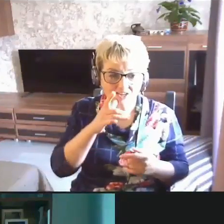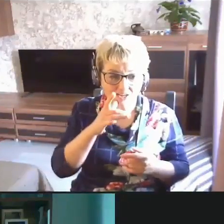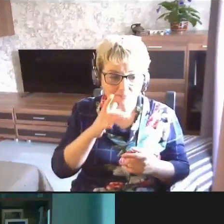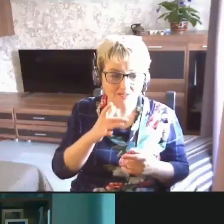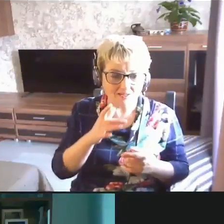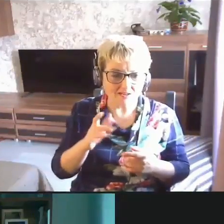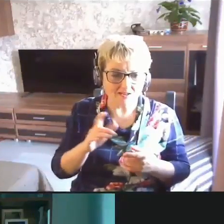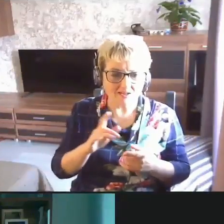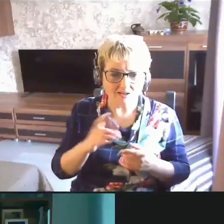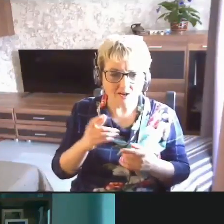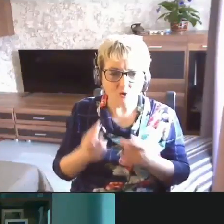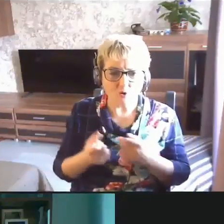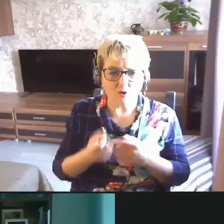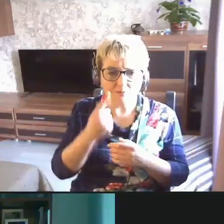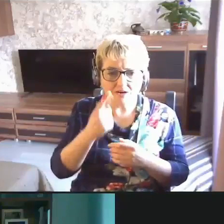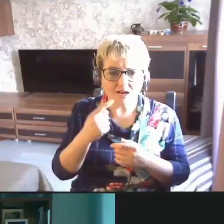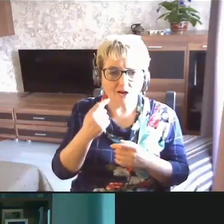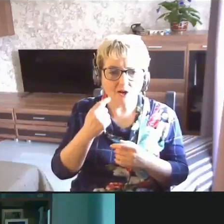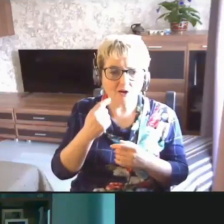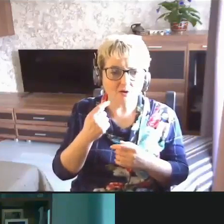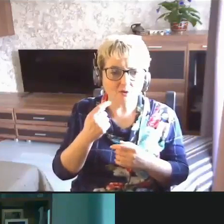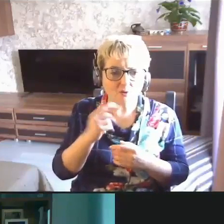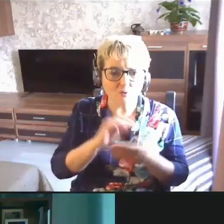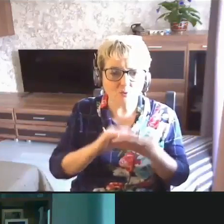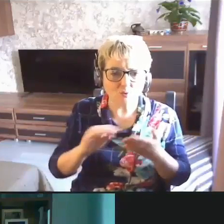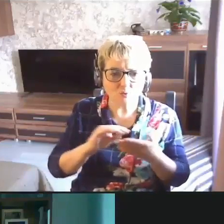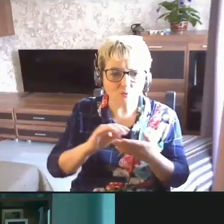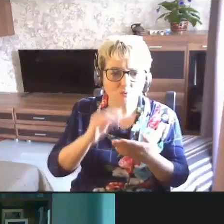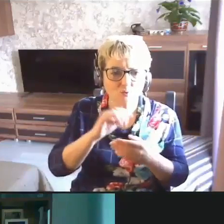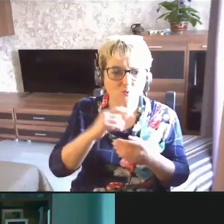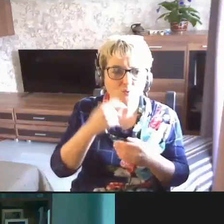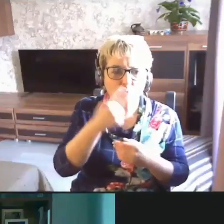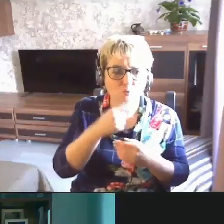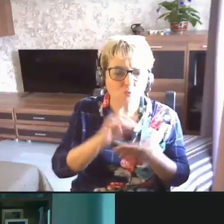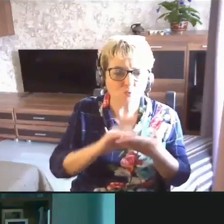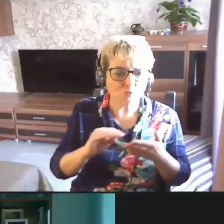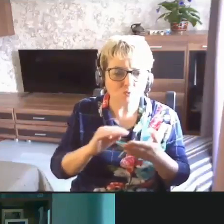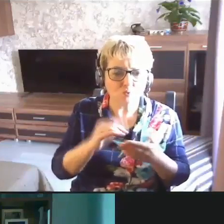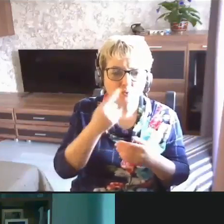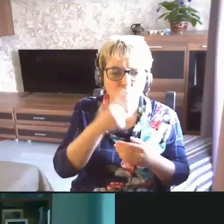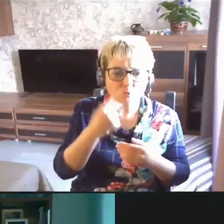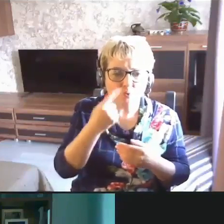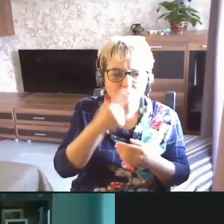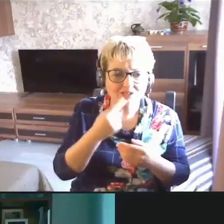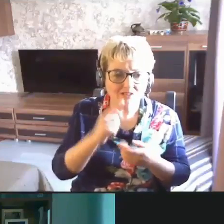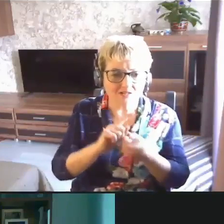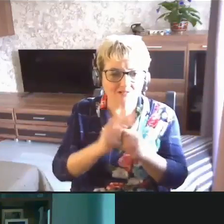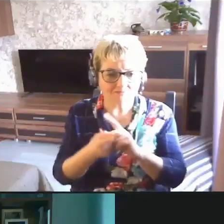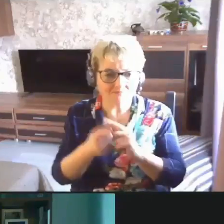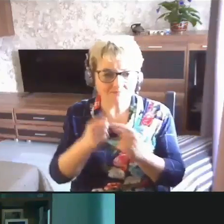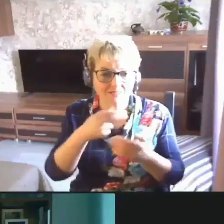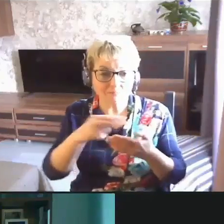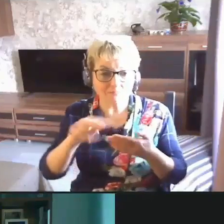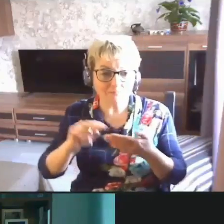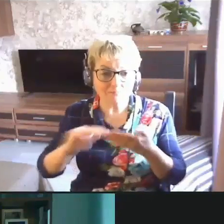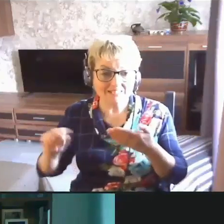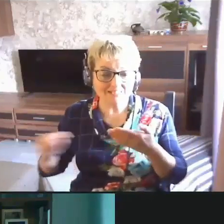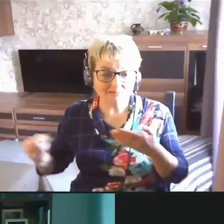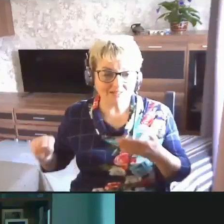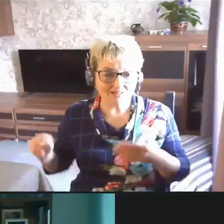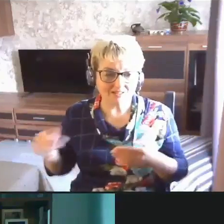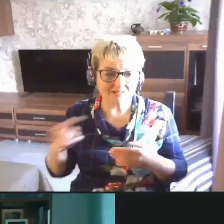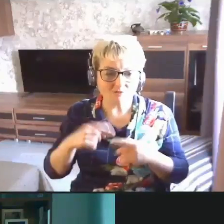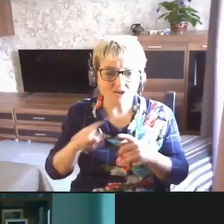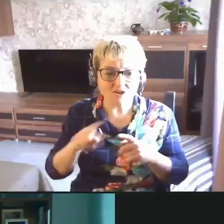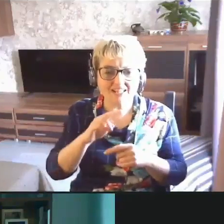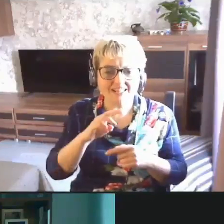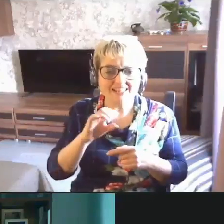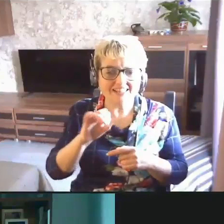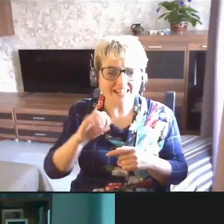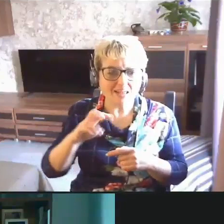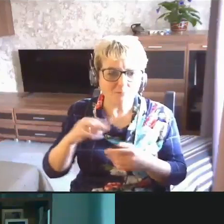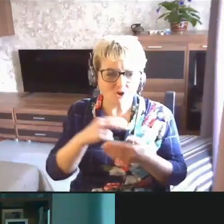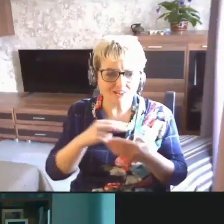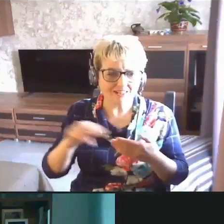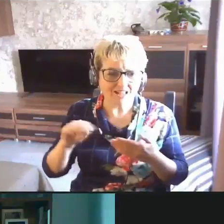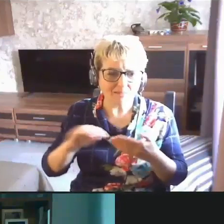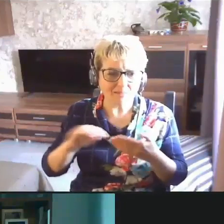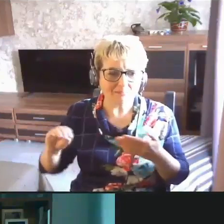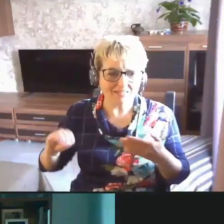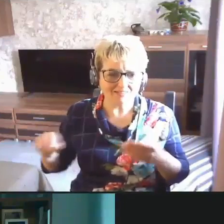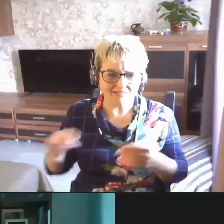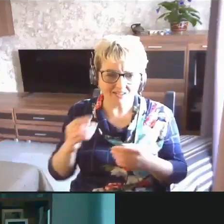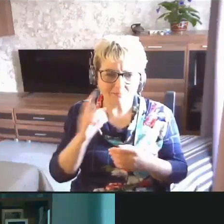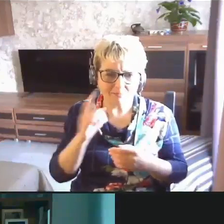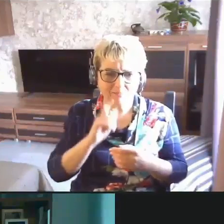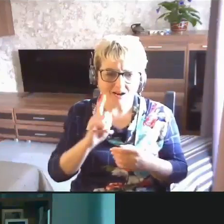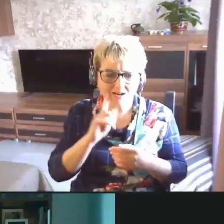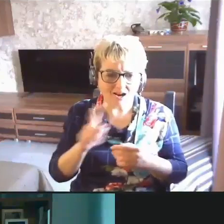переводится, переобразуется ушная речь в письменную, но, к сожалению, в нашей стране стенотайпирование оно пока еще